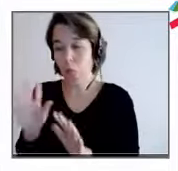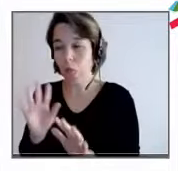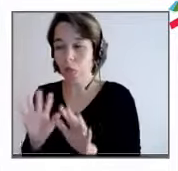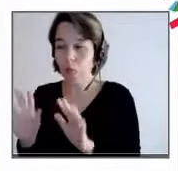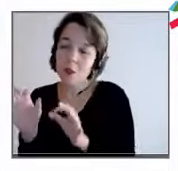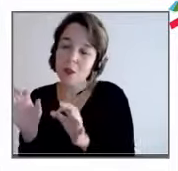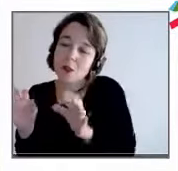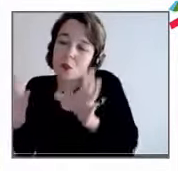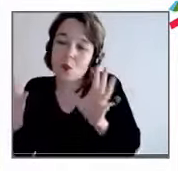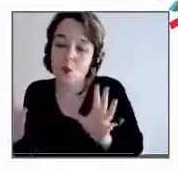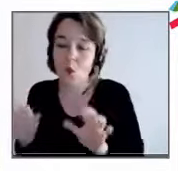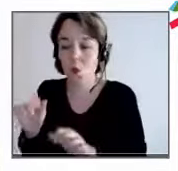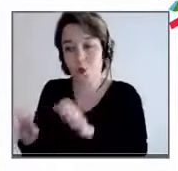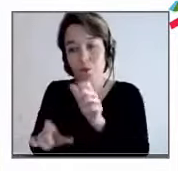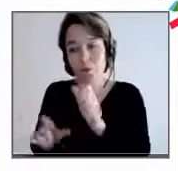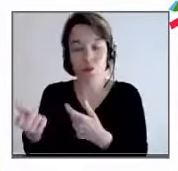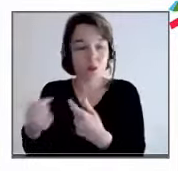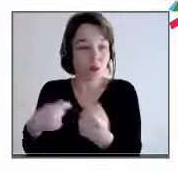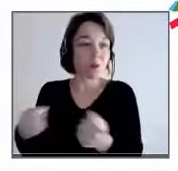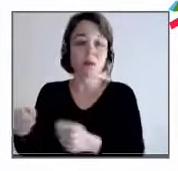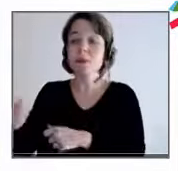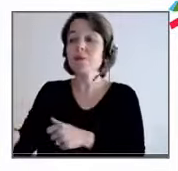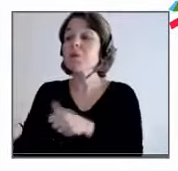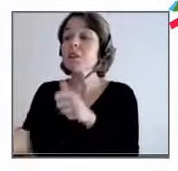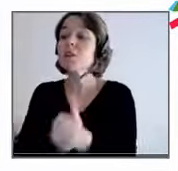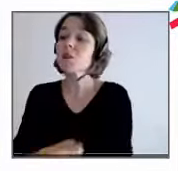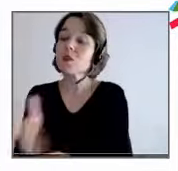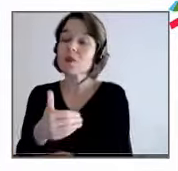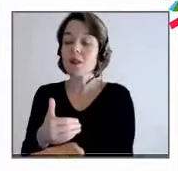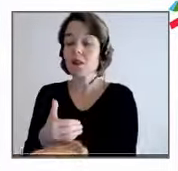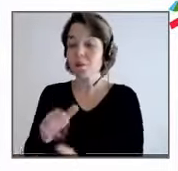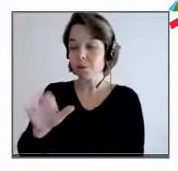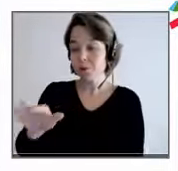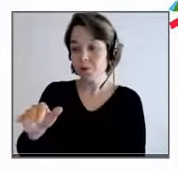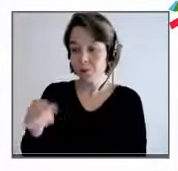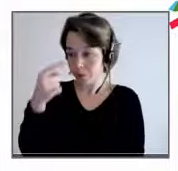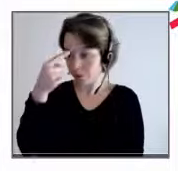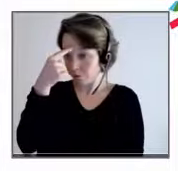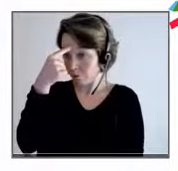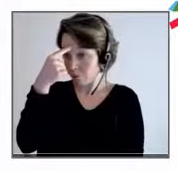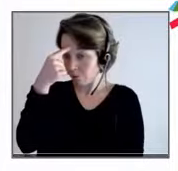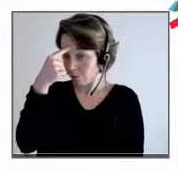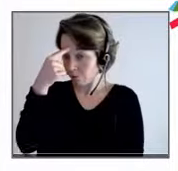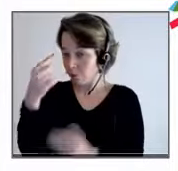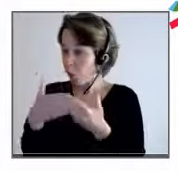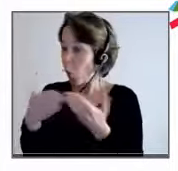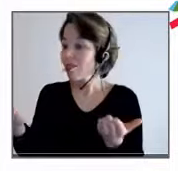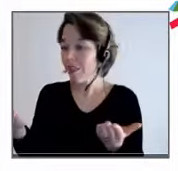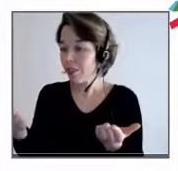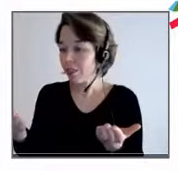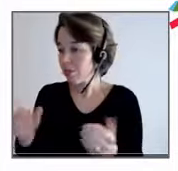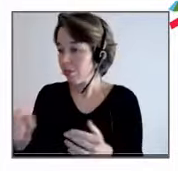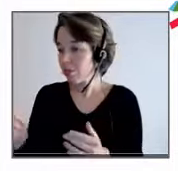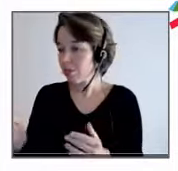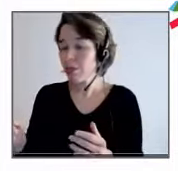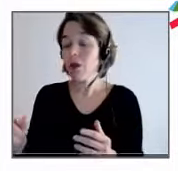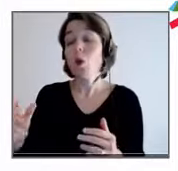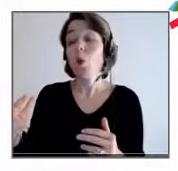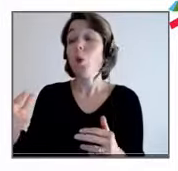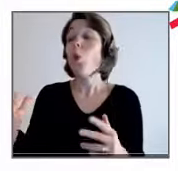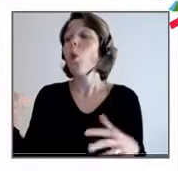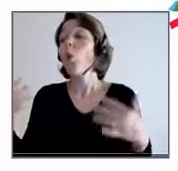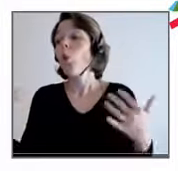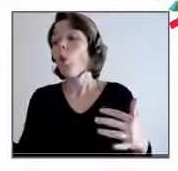salarié, on n'ose pas dire à son collaborateur ce qu'on pense véritablement. Et ça, ça nivelle le collectif énormément. La vraie bienveillance, elle